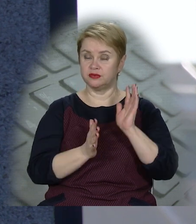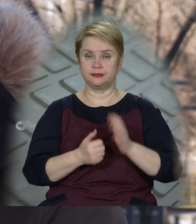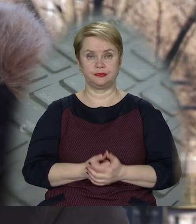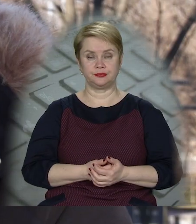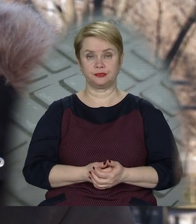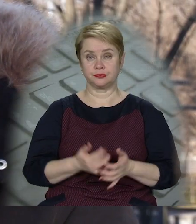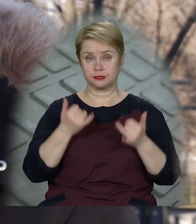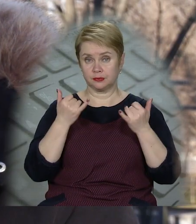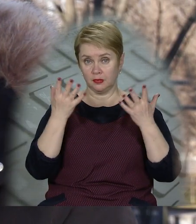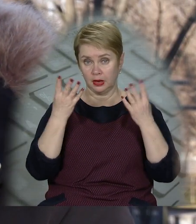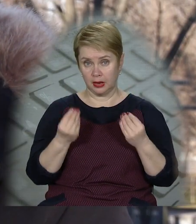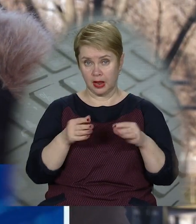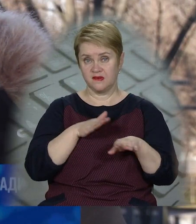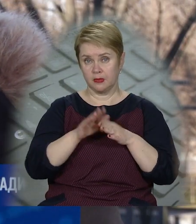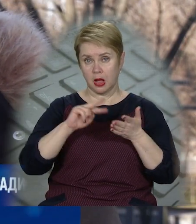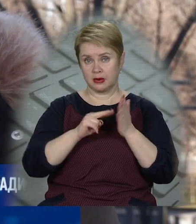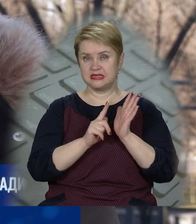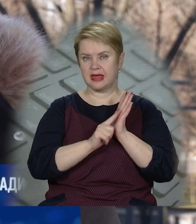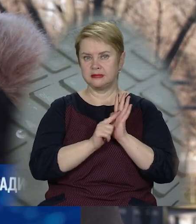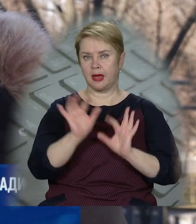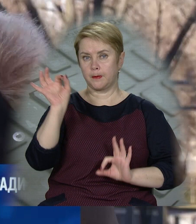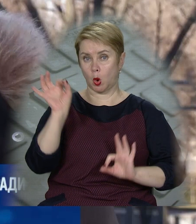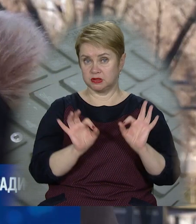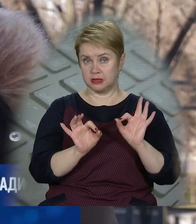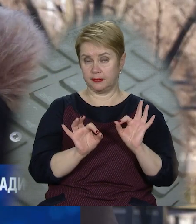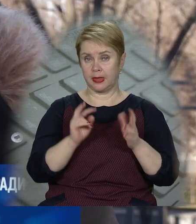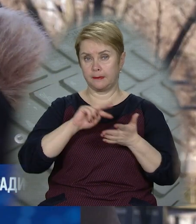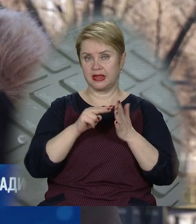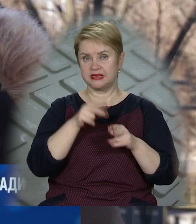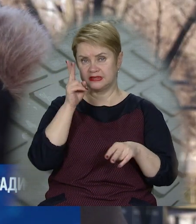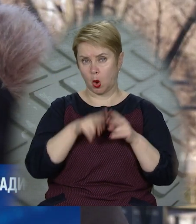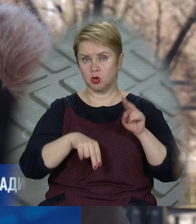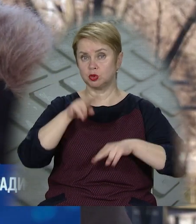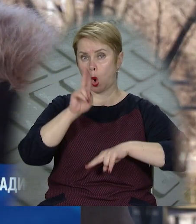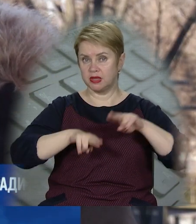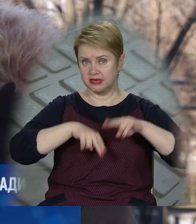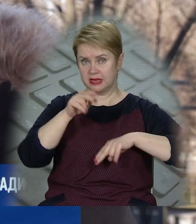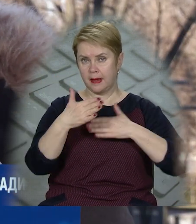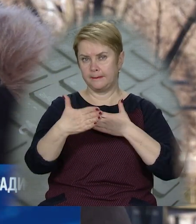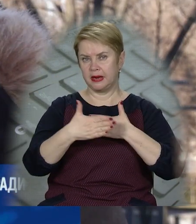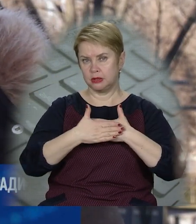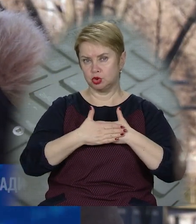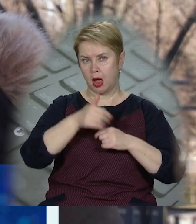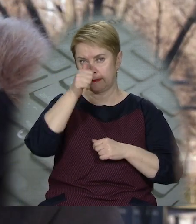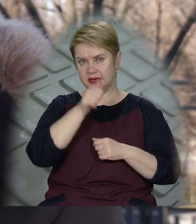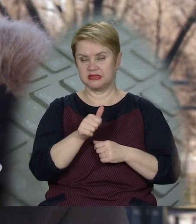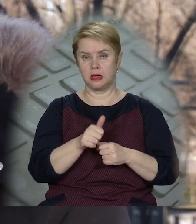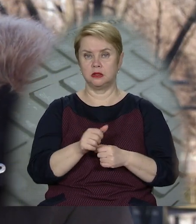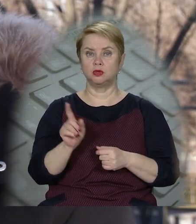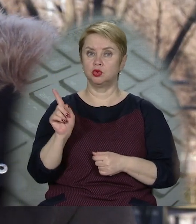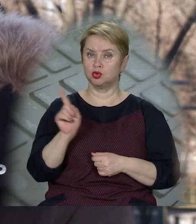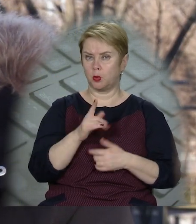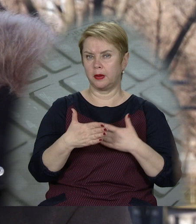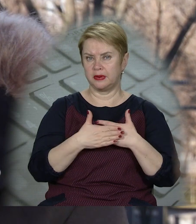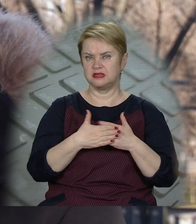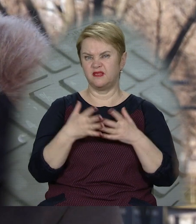На сьогоднішній день виконані роботи на 70%. Плануємо закінчити будівництво в ближайших місяцях, тобто